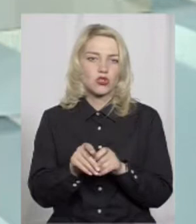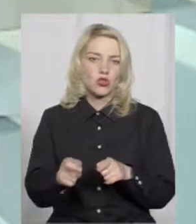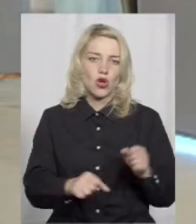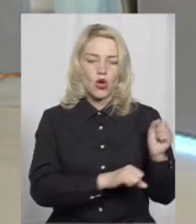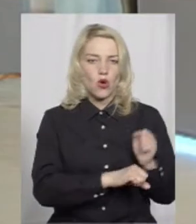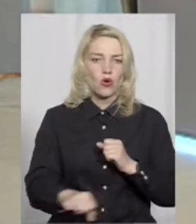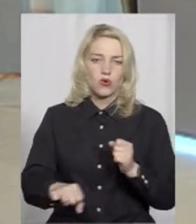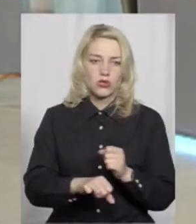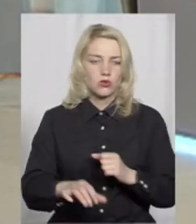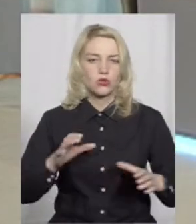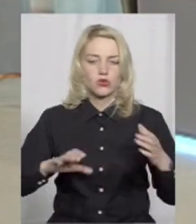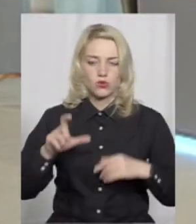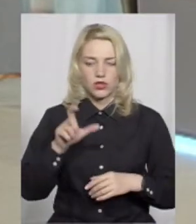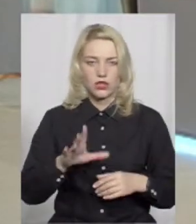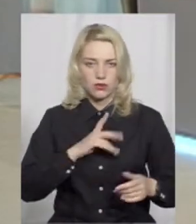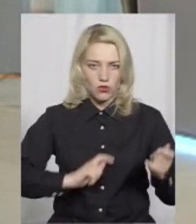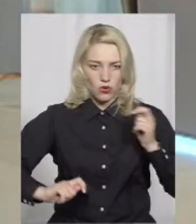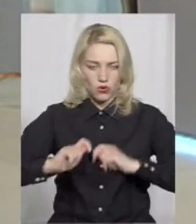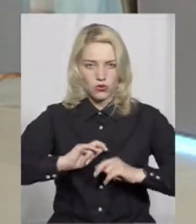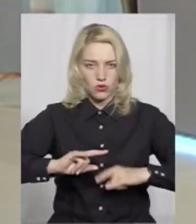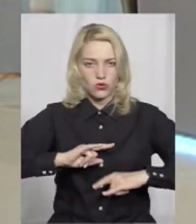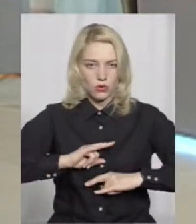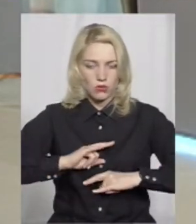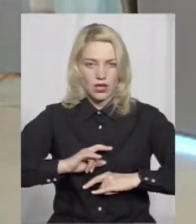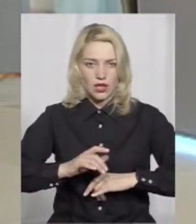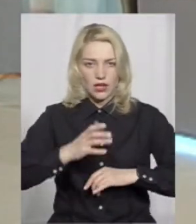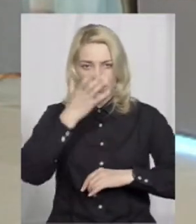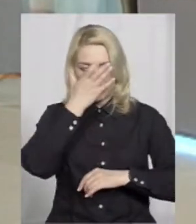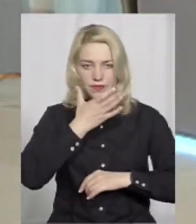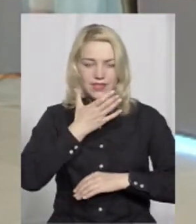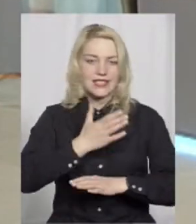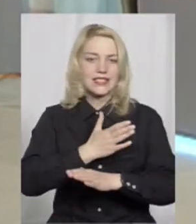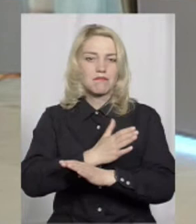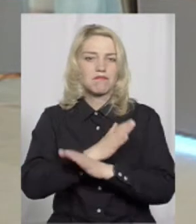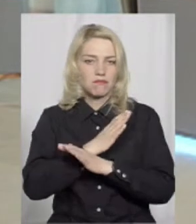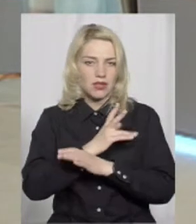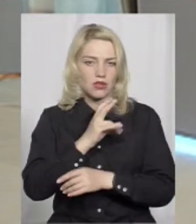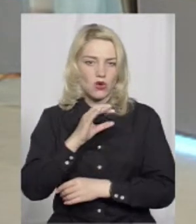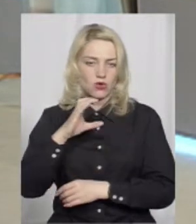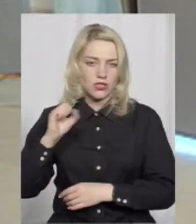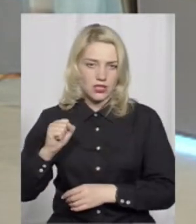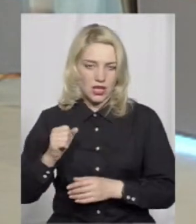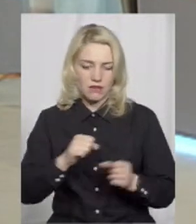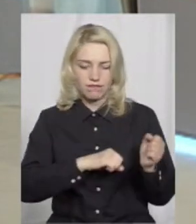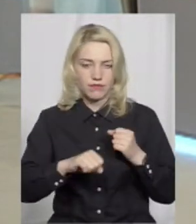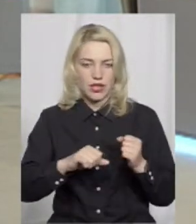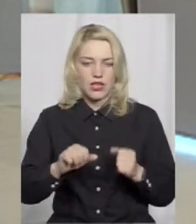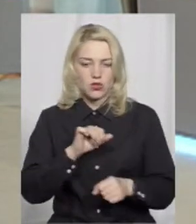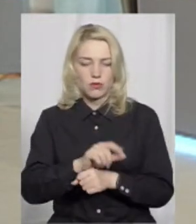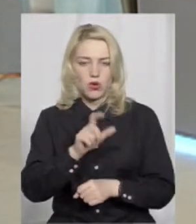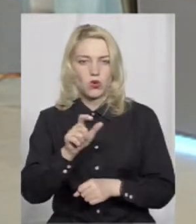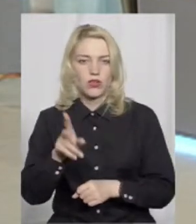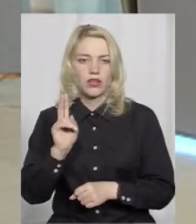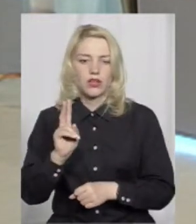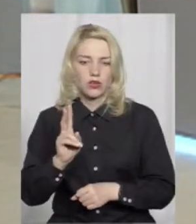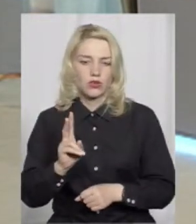студент, одягнений в костюм «Смерті з косою», зупиняв людей, які хотіли переховувати